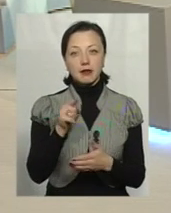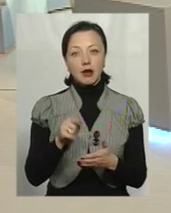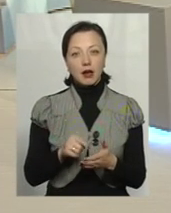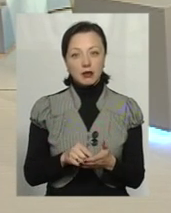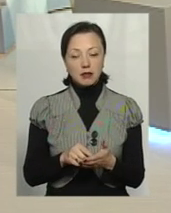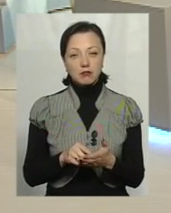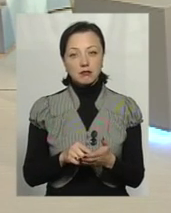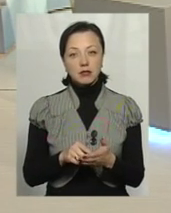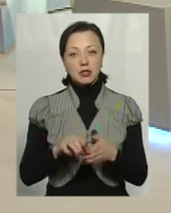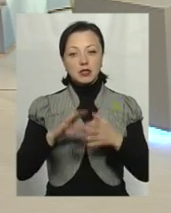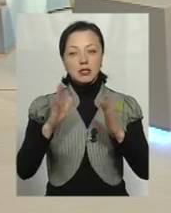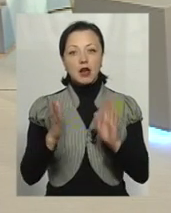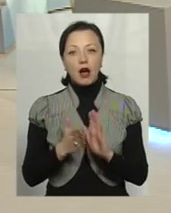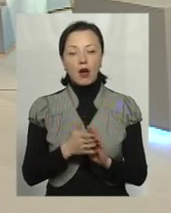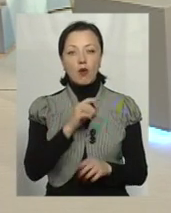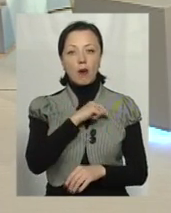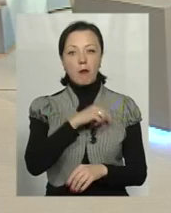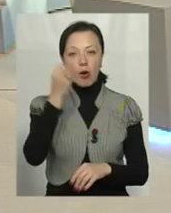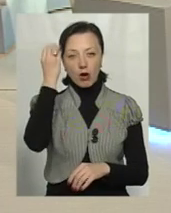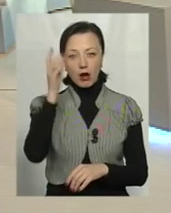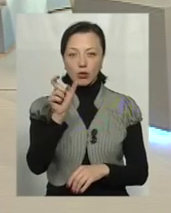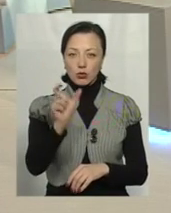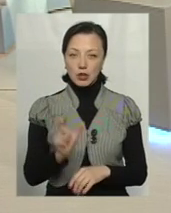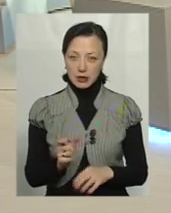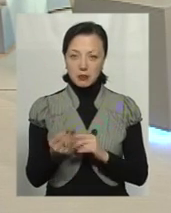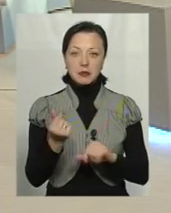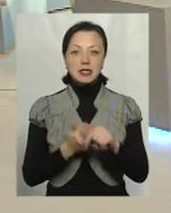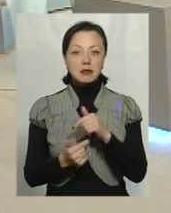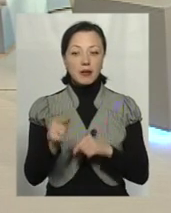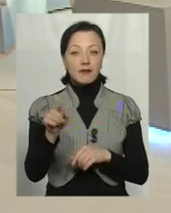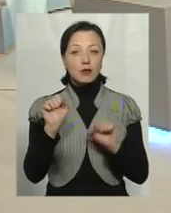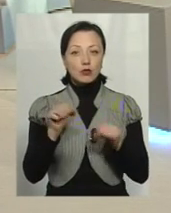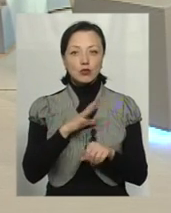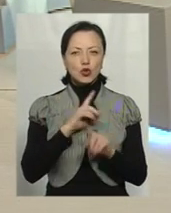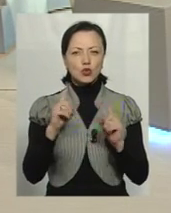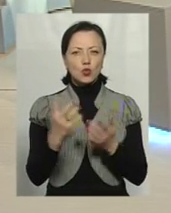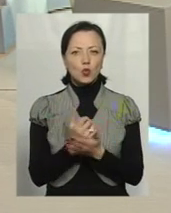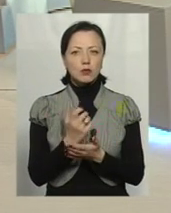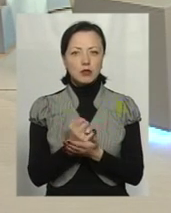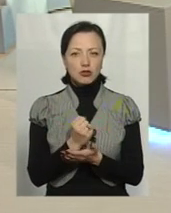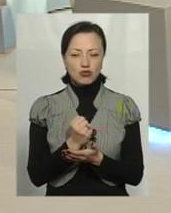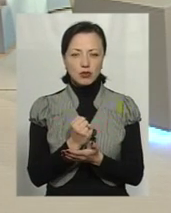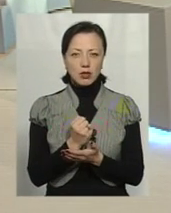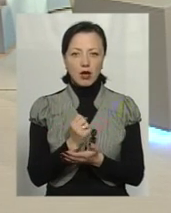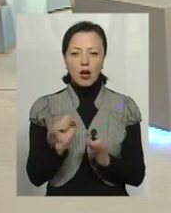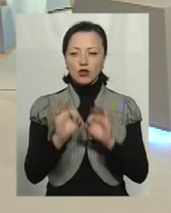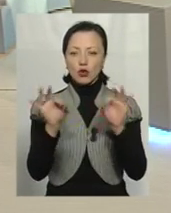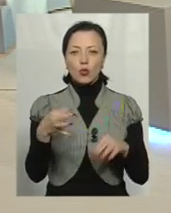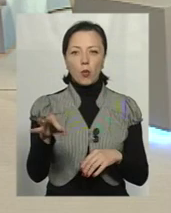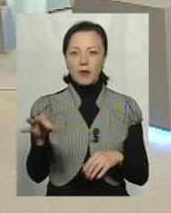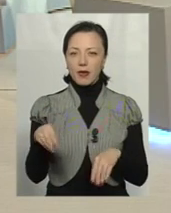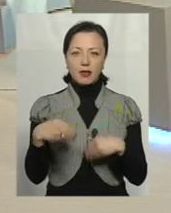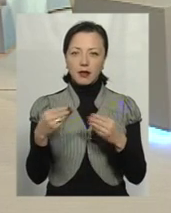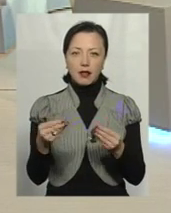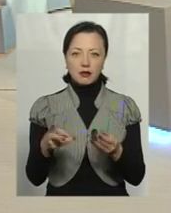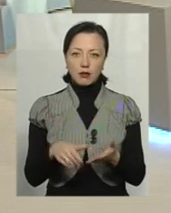загальної моралі людини, підприємця. Він може бути дуже успішний, а жодної копійки не